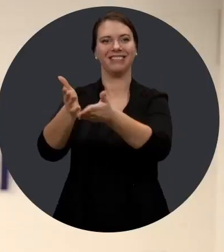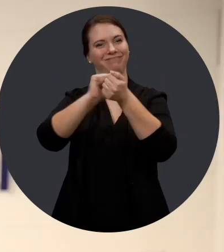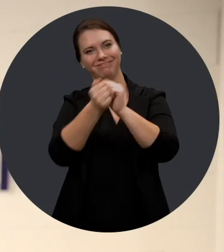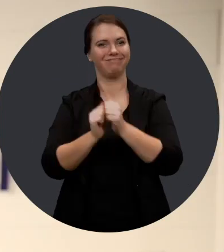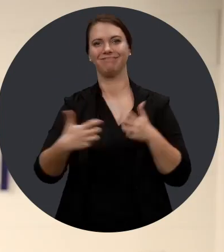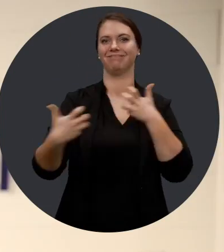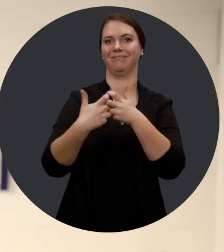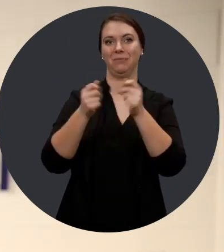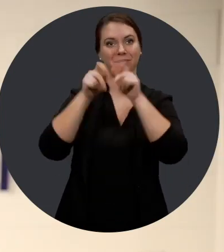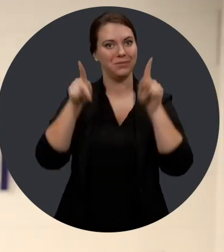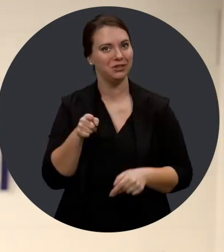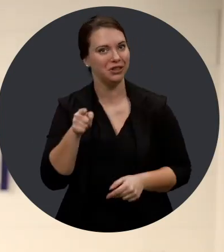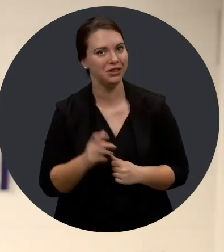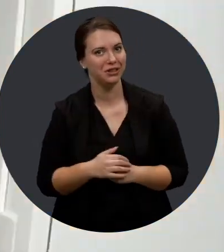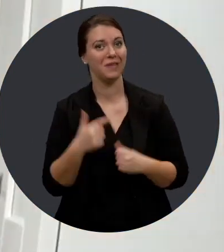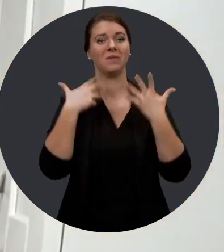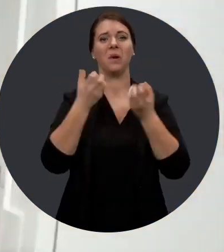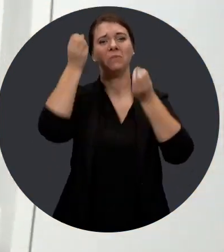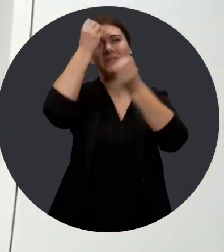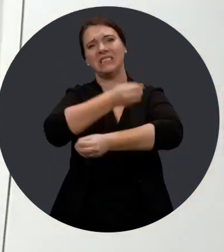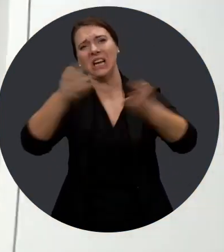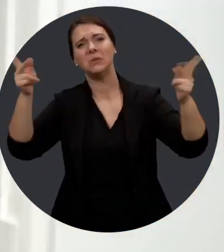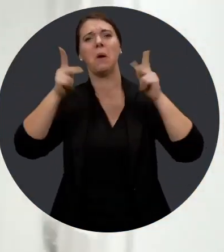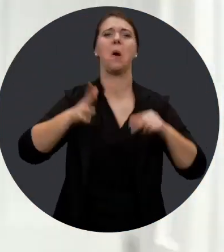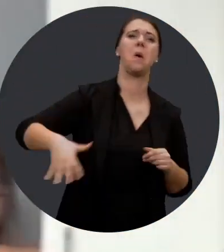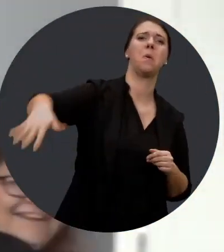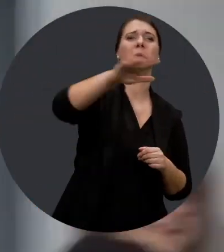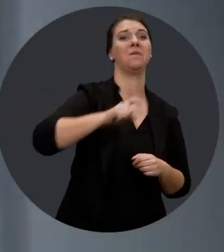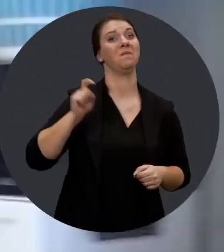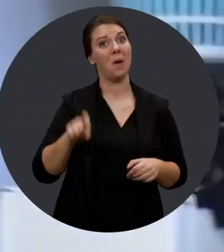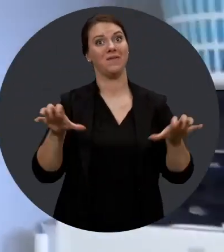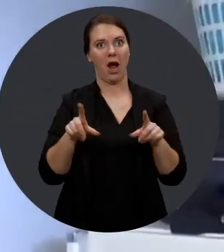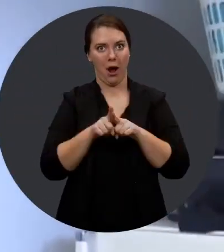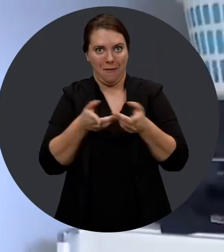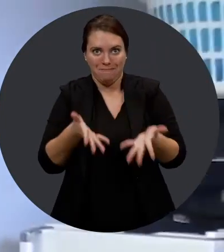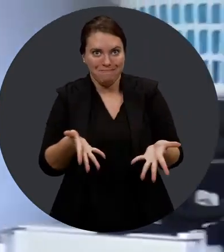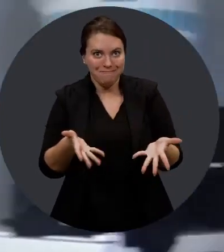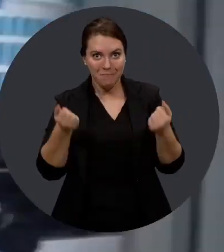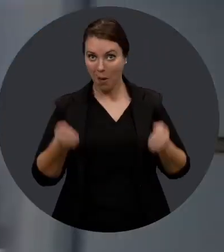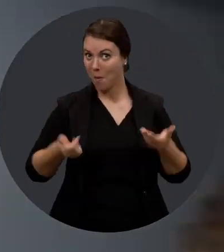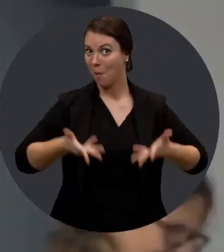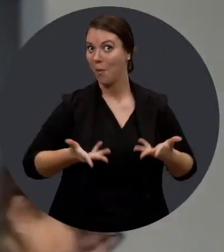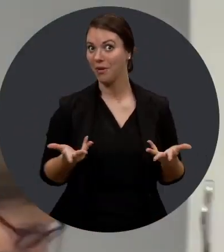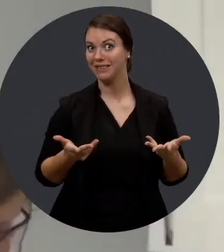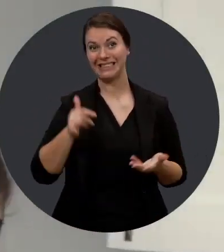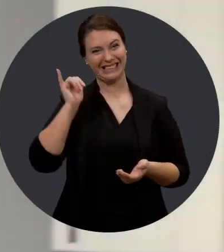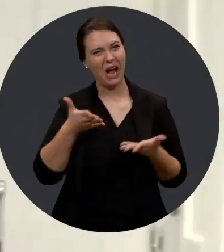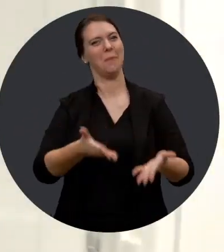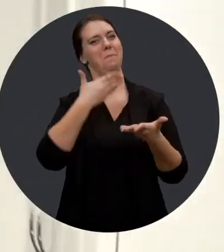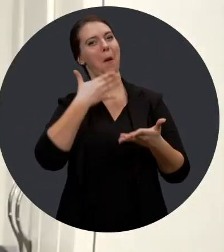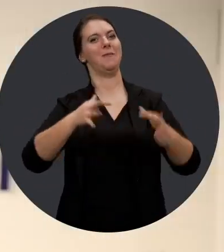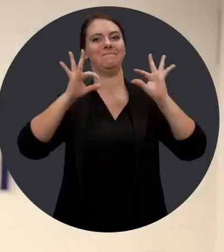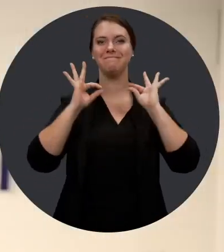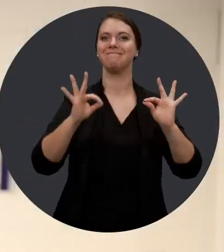pouvoir les aider et s'ajuster par rapport à l'individu. Et on veut donner le message à tout le monde que ça